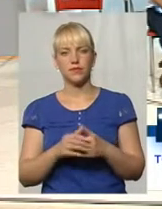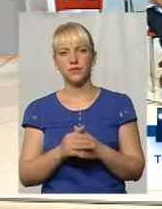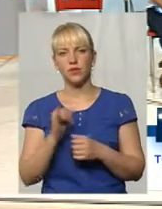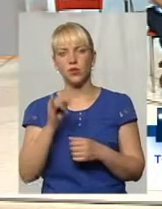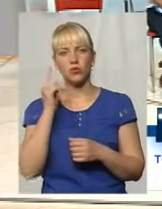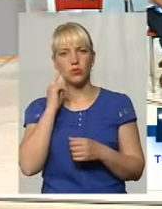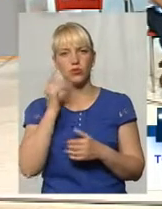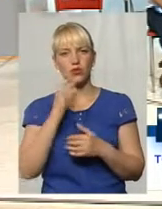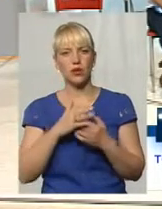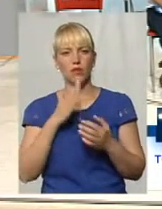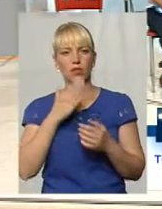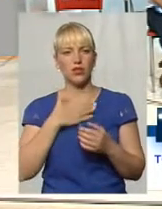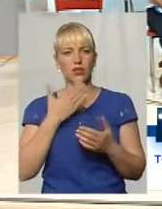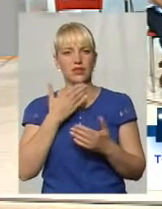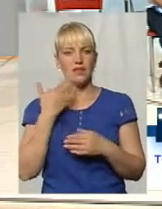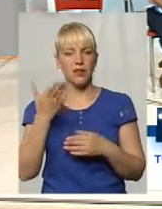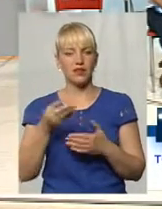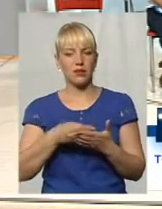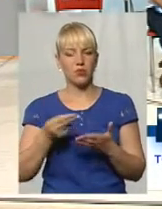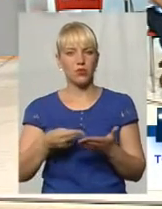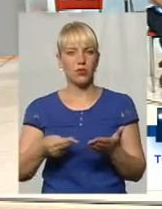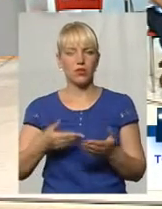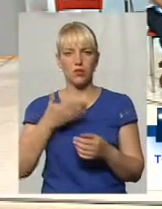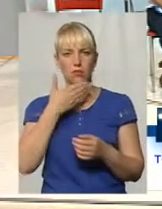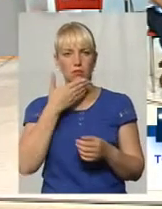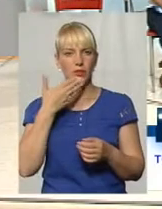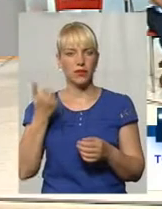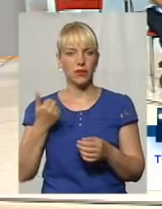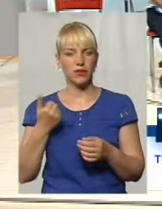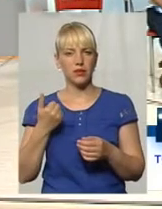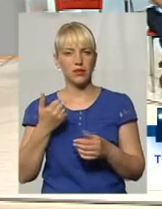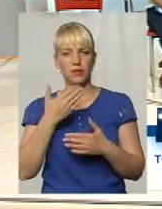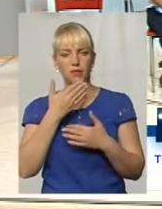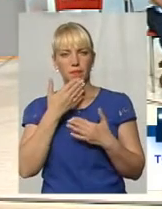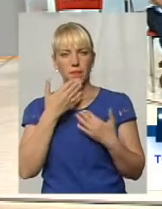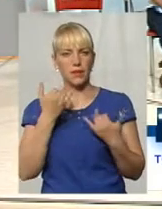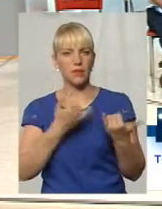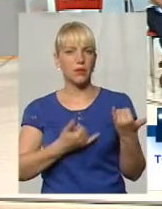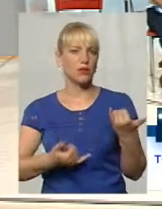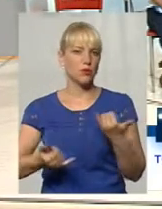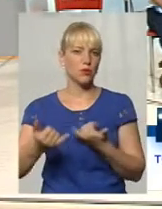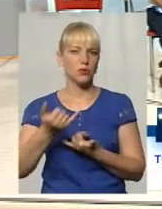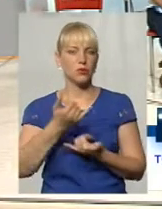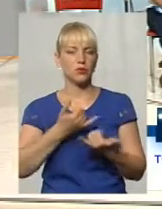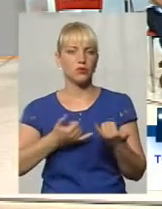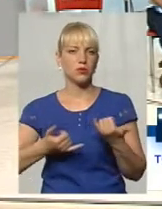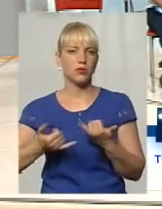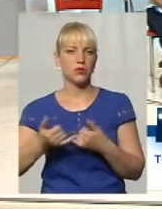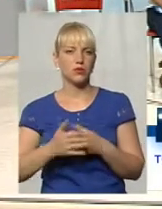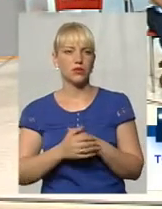зразення, там не підписані, і з вами, ну, мені, що заходить,